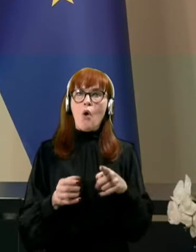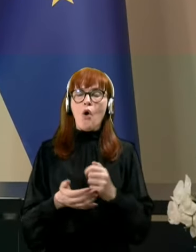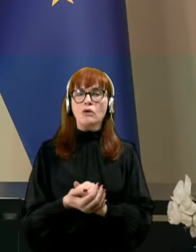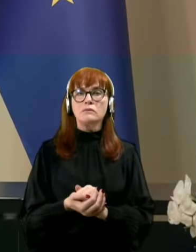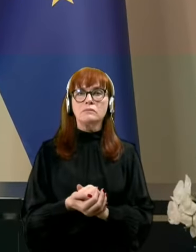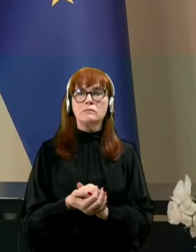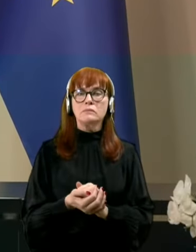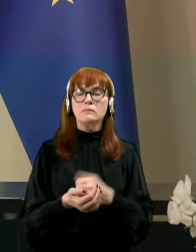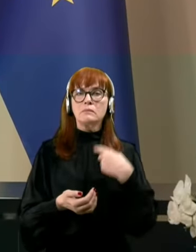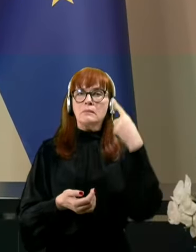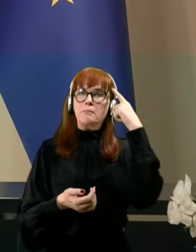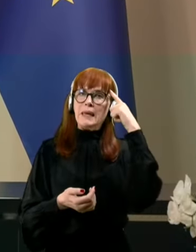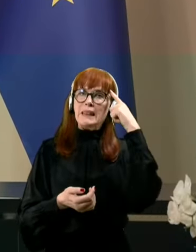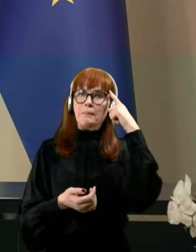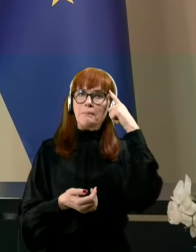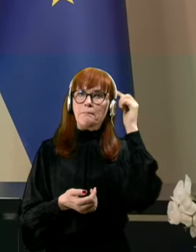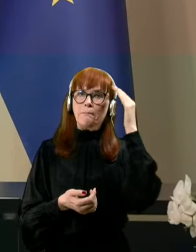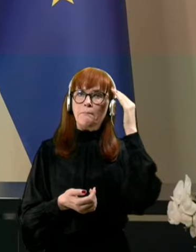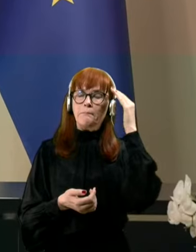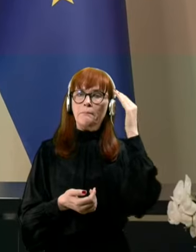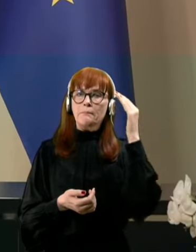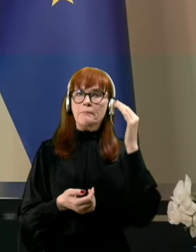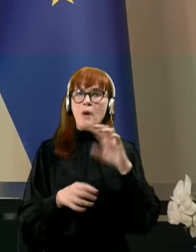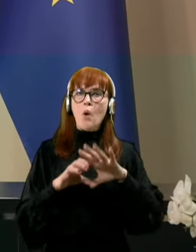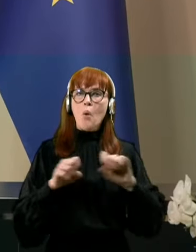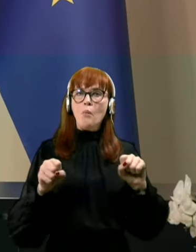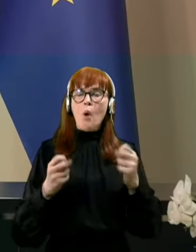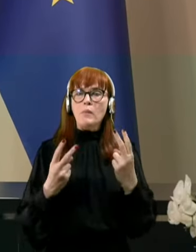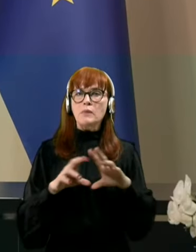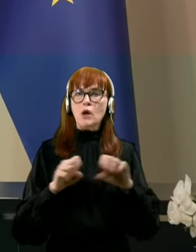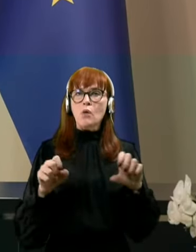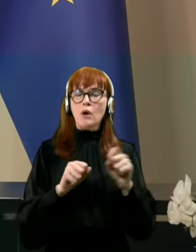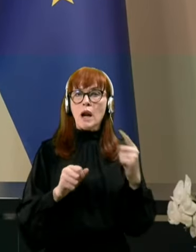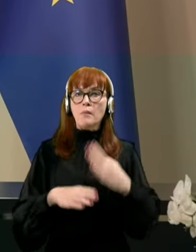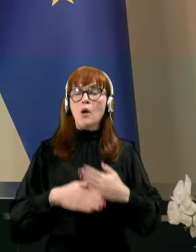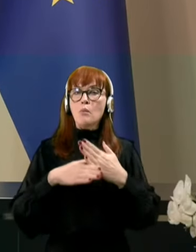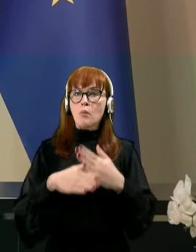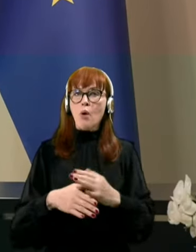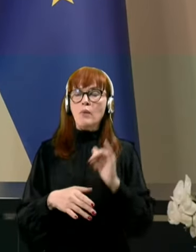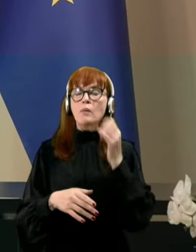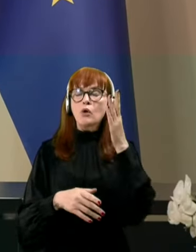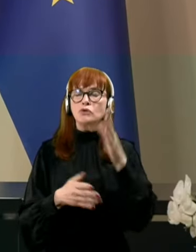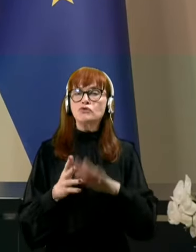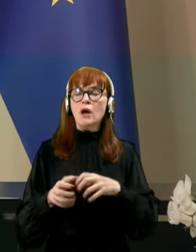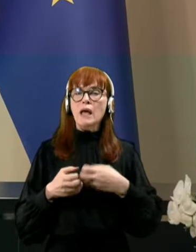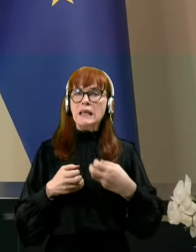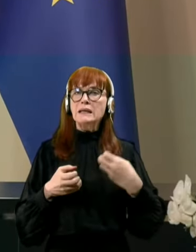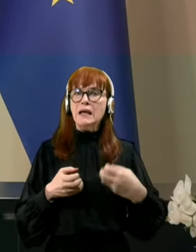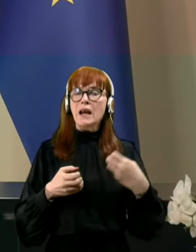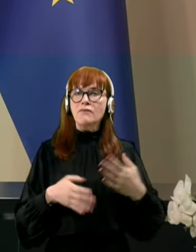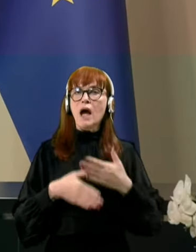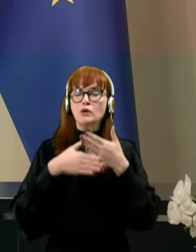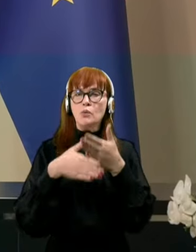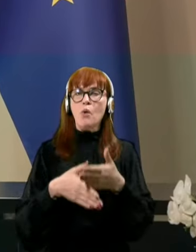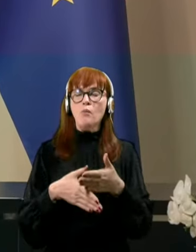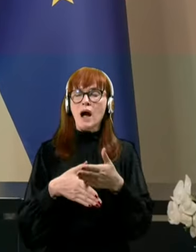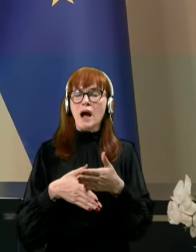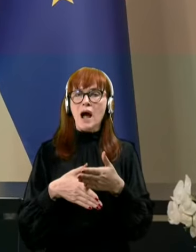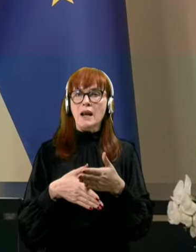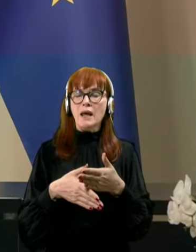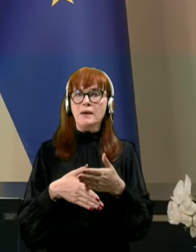le menim, da pomembnih ukrepih, ki so pomagale in ki bodo še v nadaljevanju pomagale pri